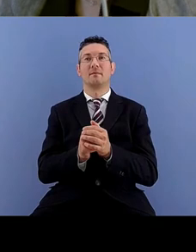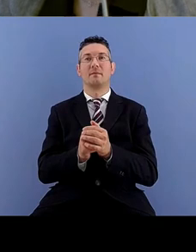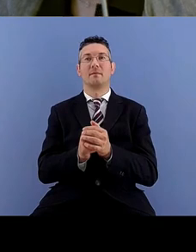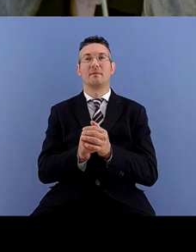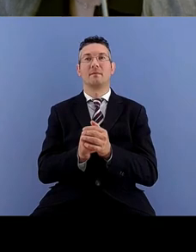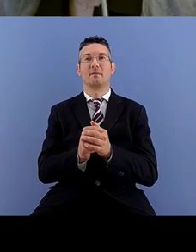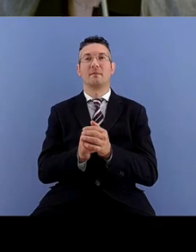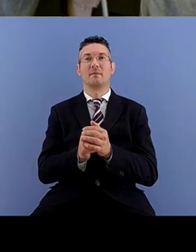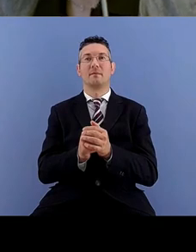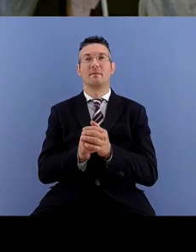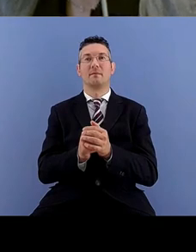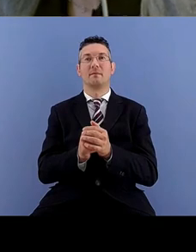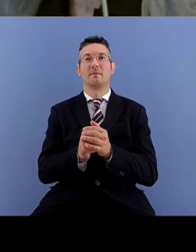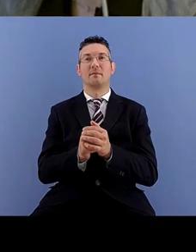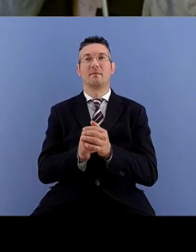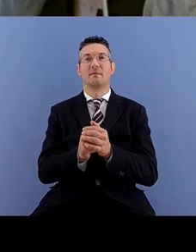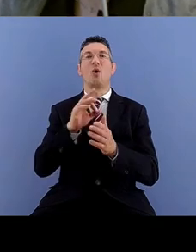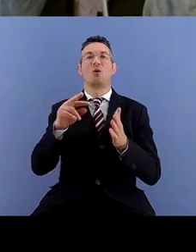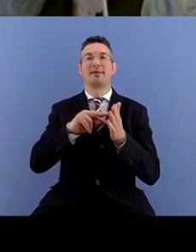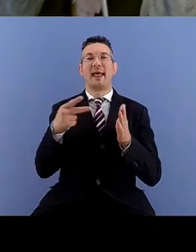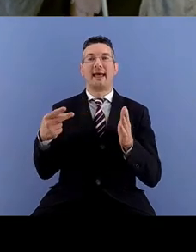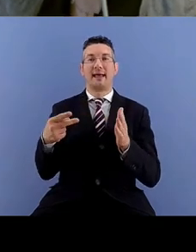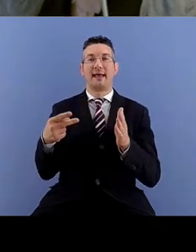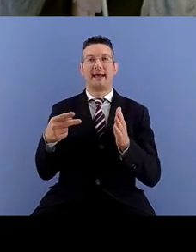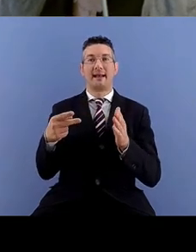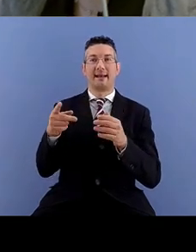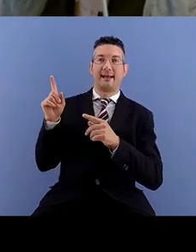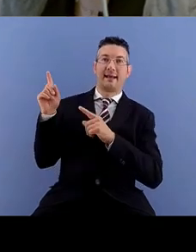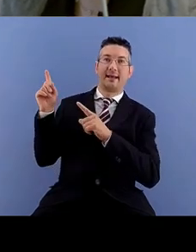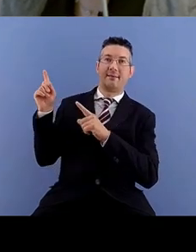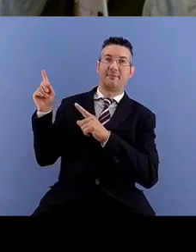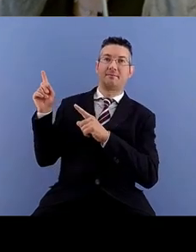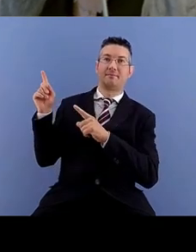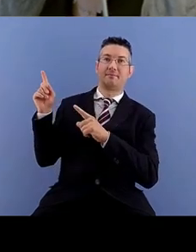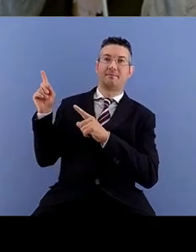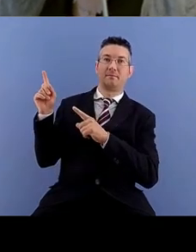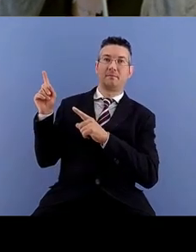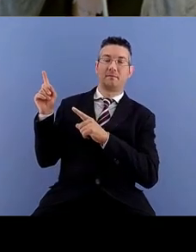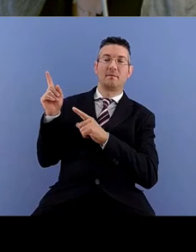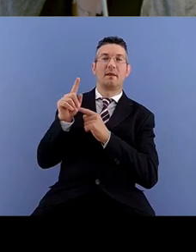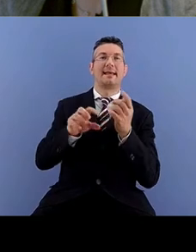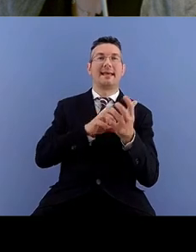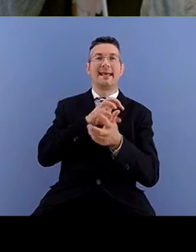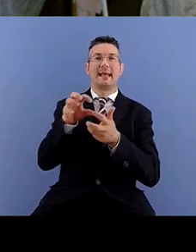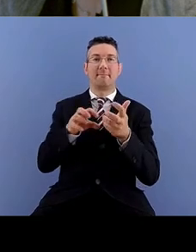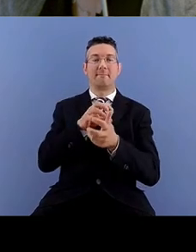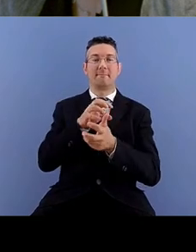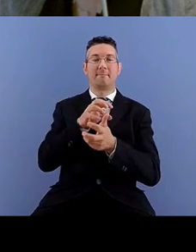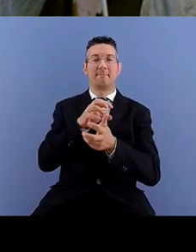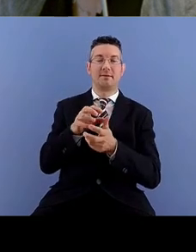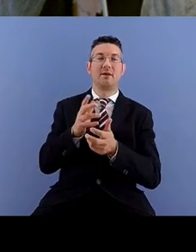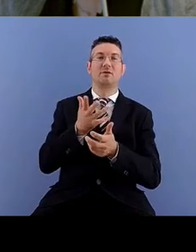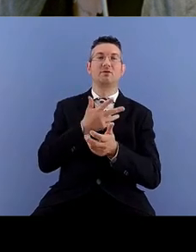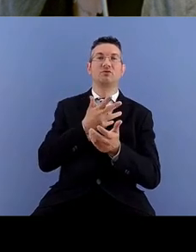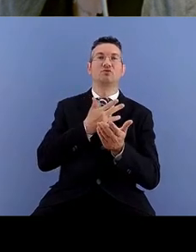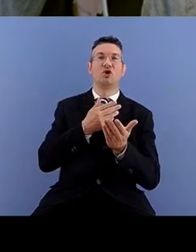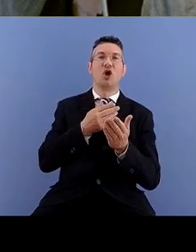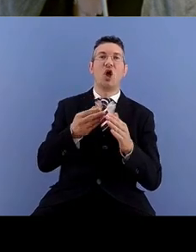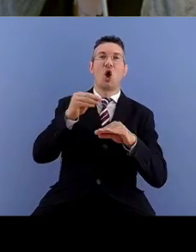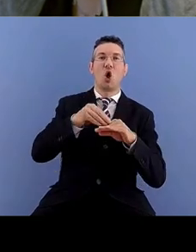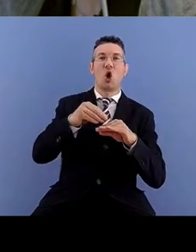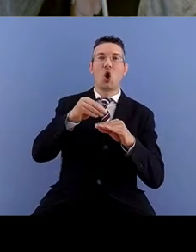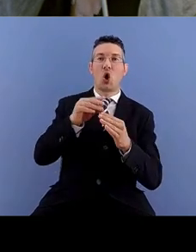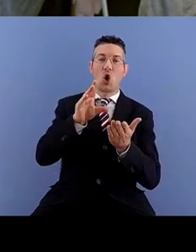tecniche di in questo caso ibride perché abbiamo una stampa un collage e anche una stampa